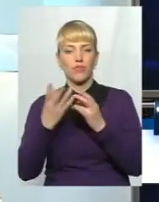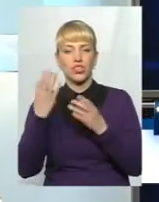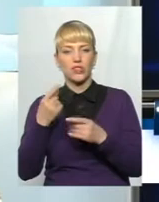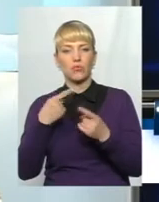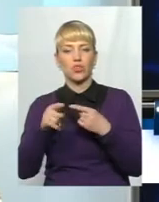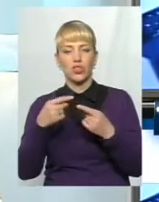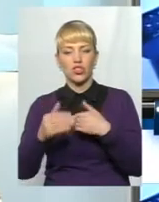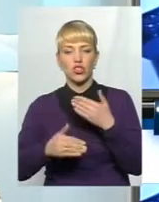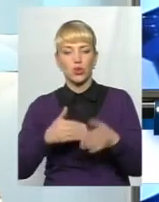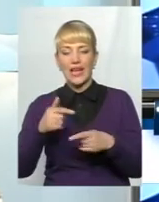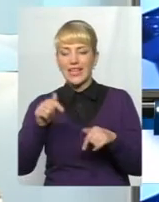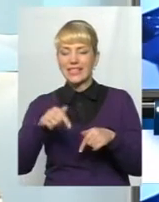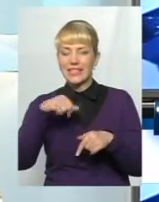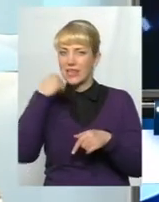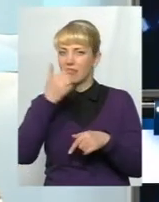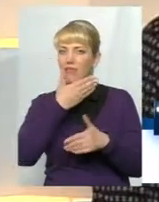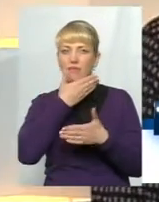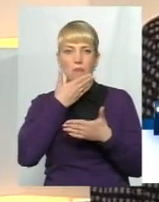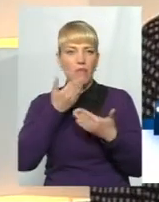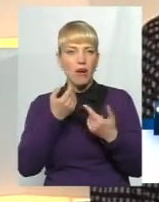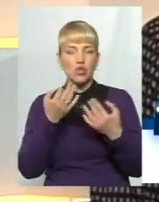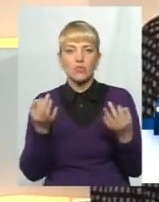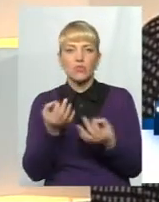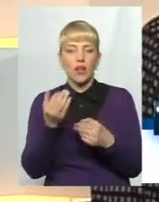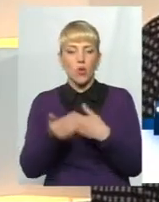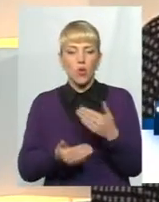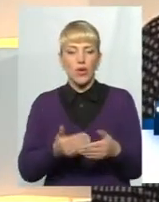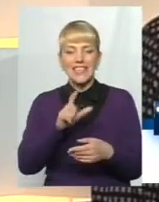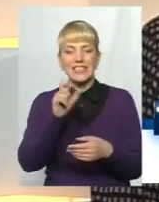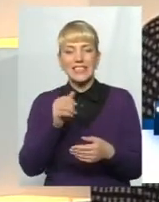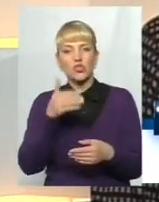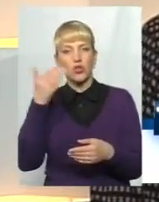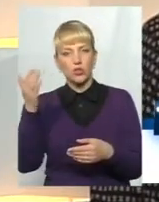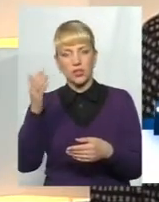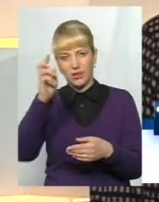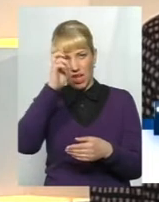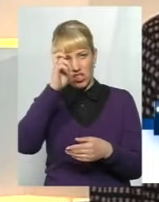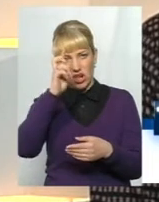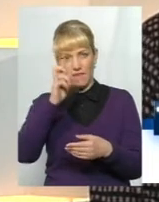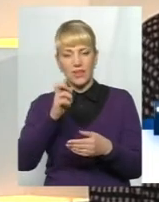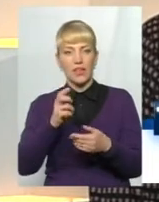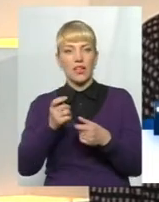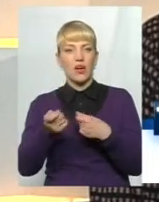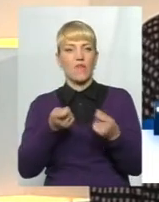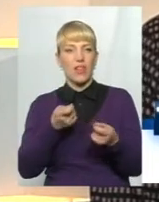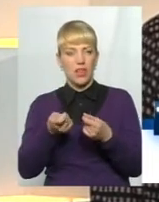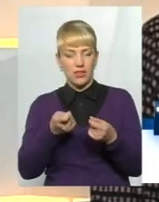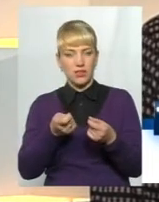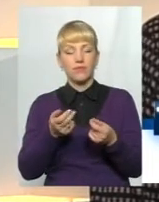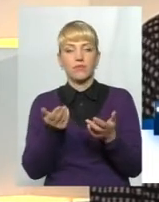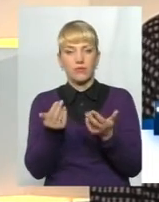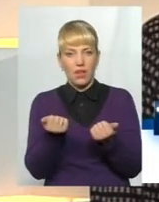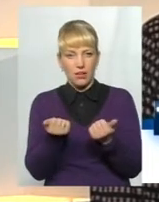за цей рік ми не бачимо інших кроків зі сторони органів державної влади. Оскільки, так, зараз